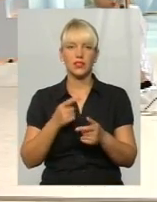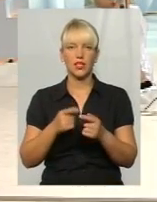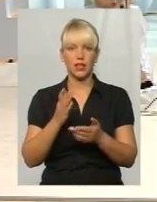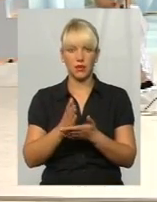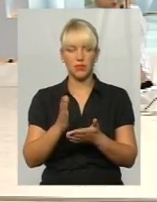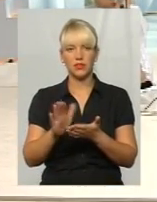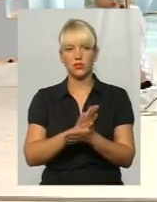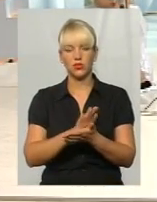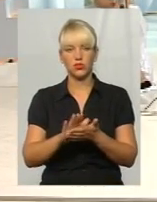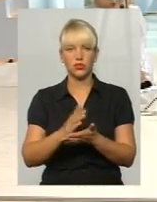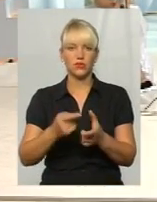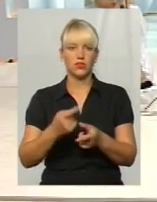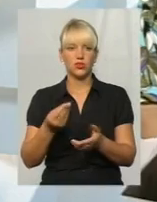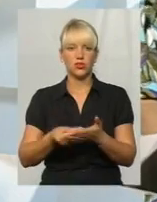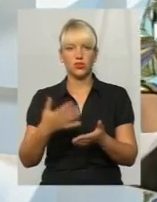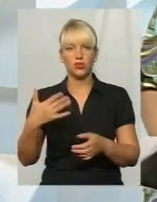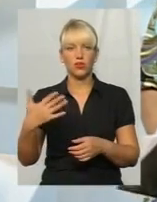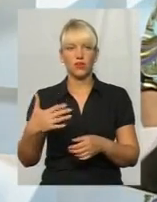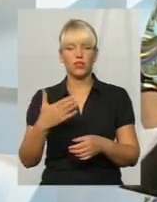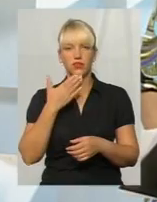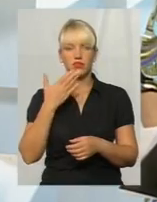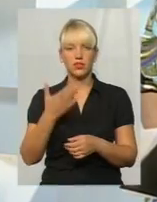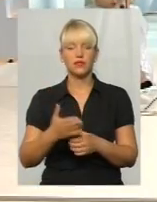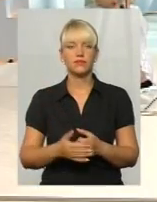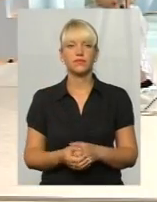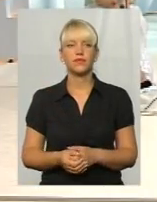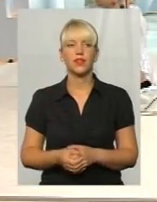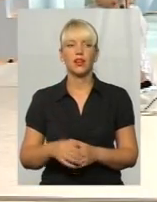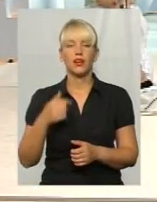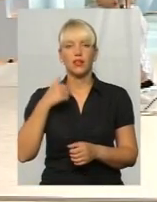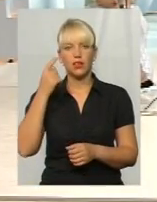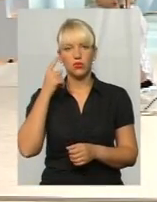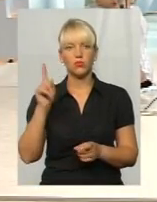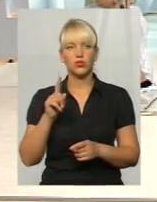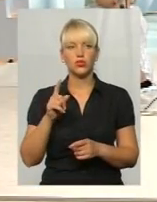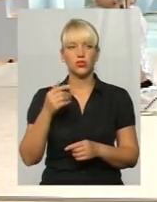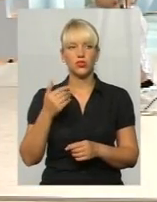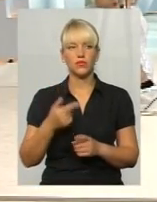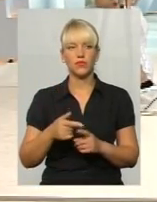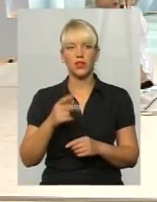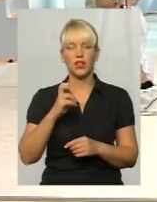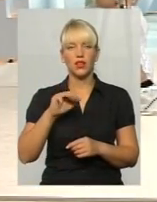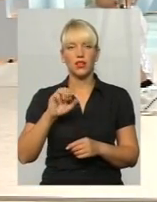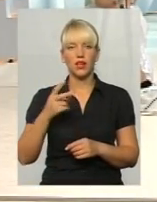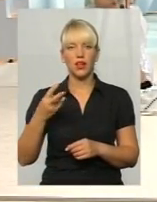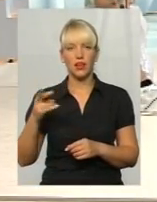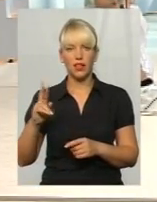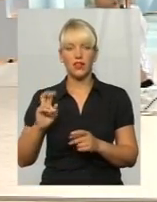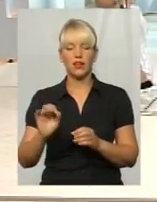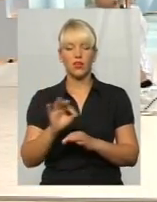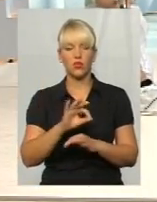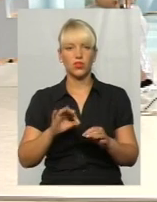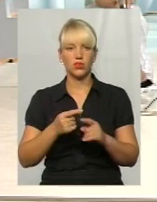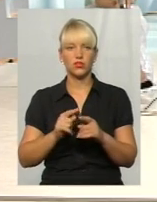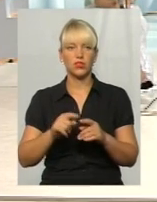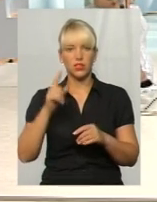процедура, чи вона досить дороговартісна? Ну, я думаю, що вже знає Наталія як координатор проєкту, як